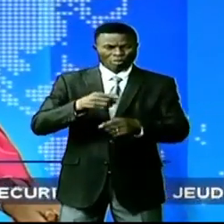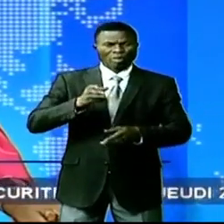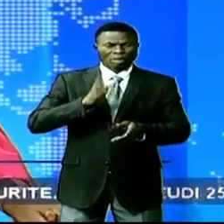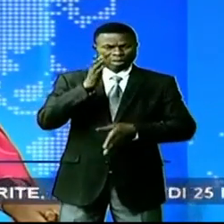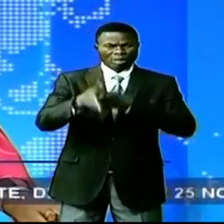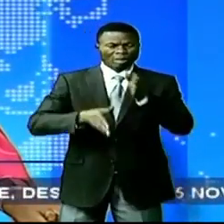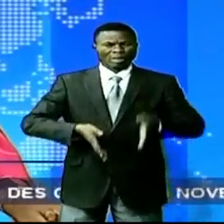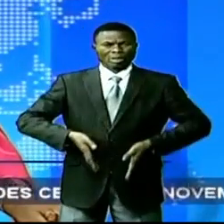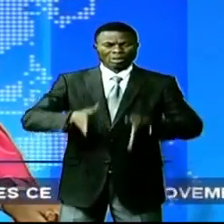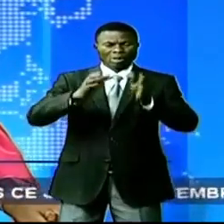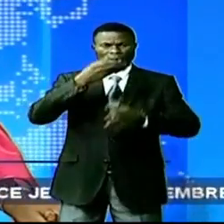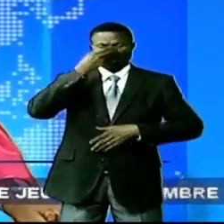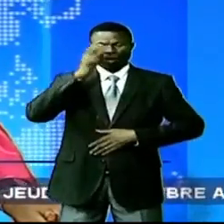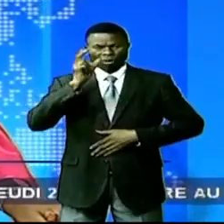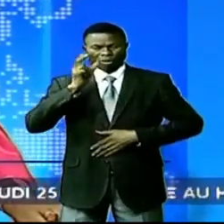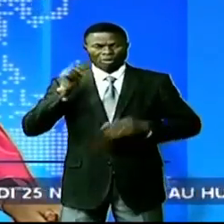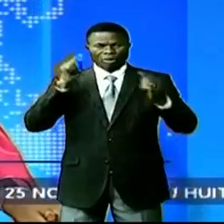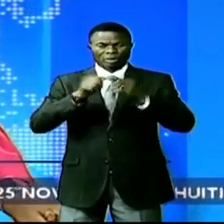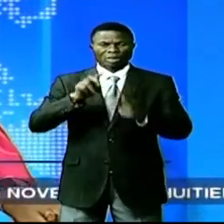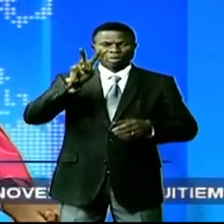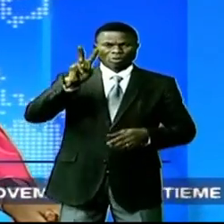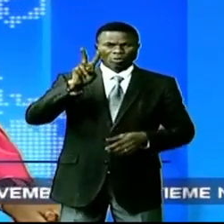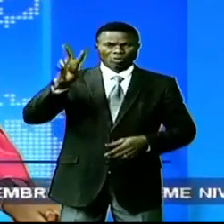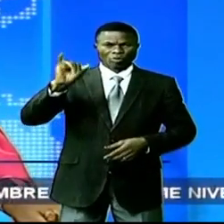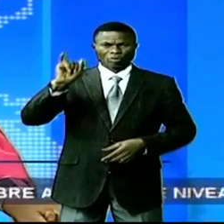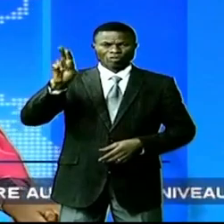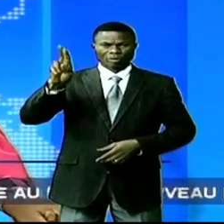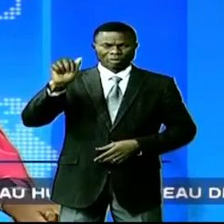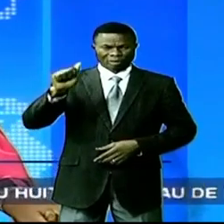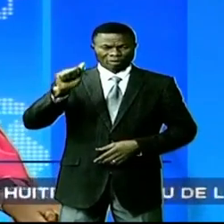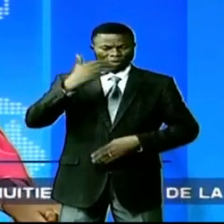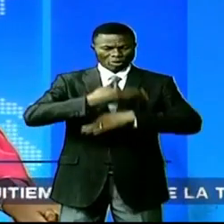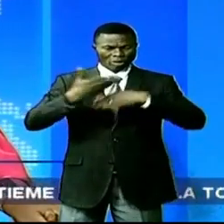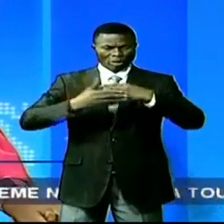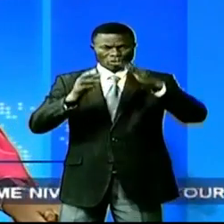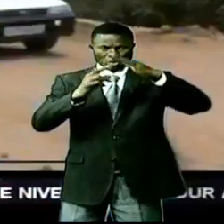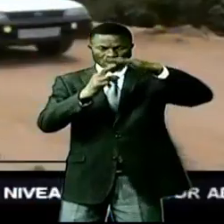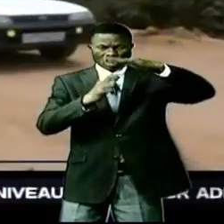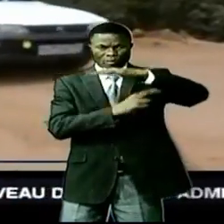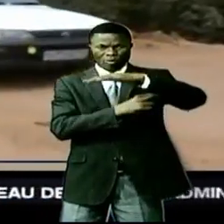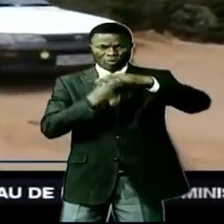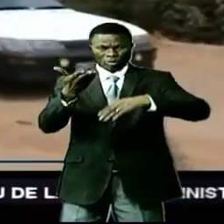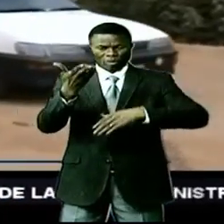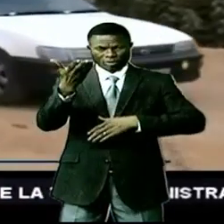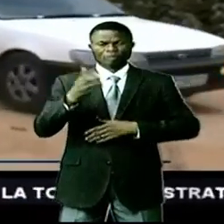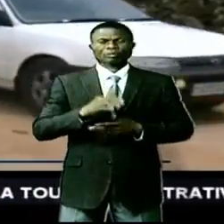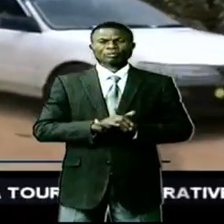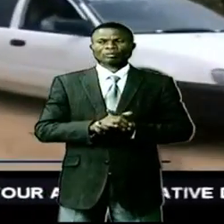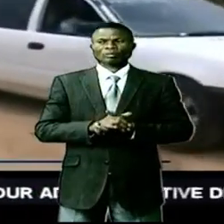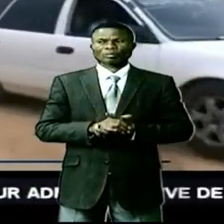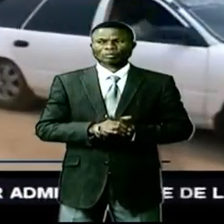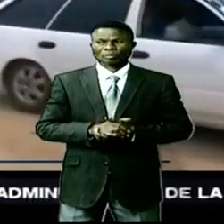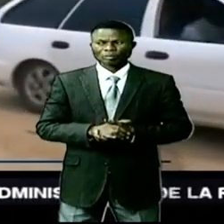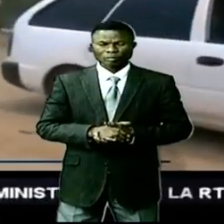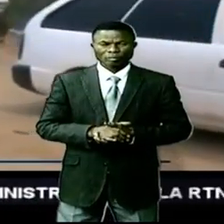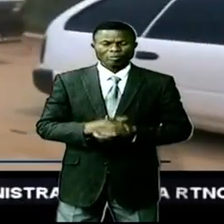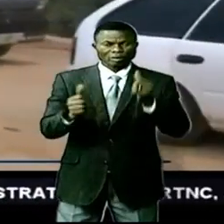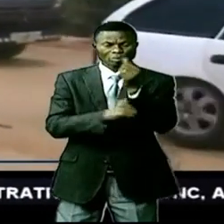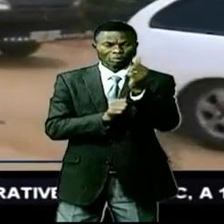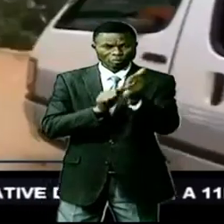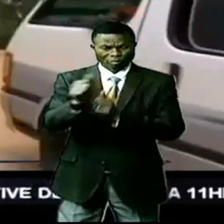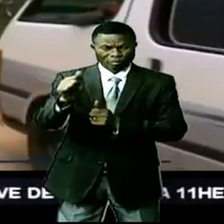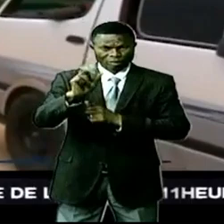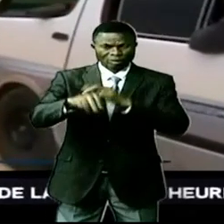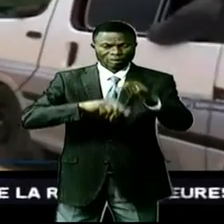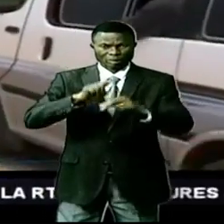le tronçon Bukavu-Ouvira, après la réhabilitation de quelques ponts. C'est avec satisfaction que les usagers de la route